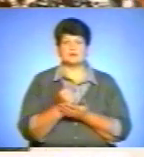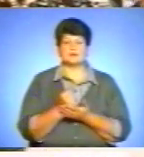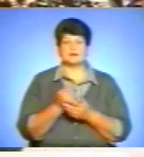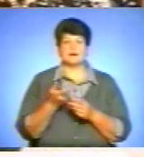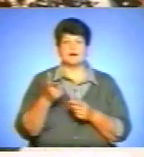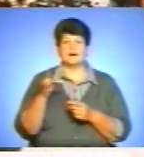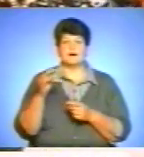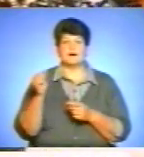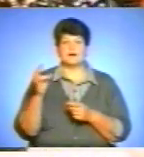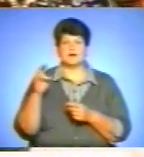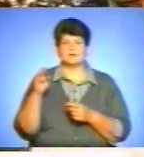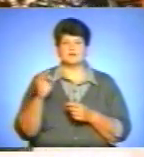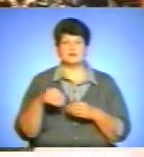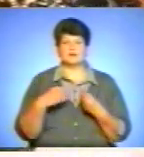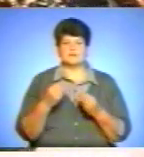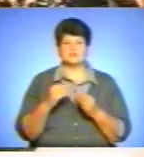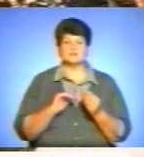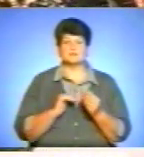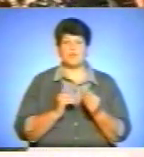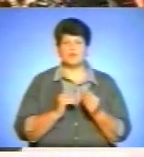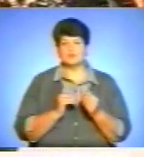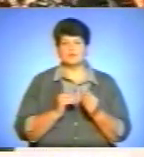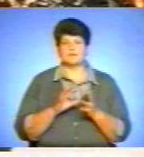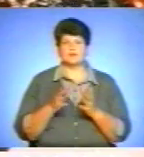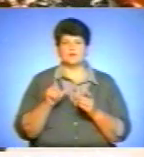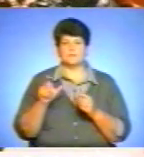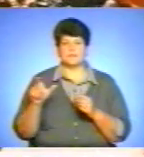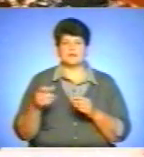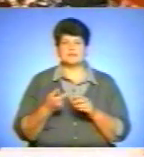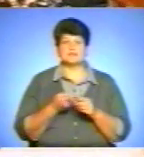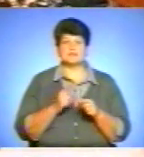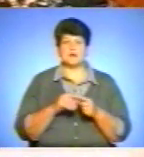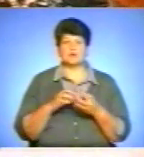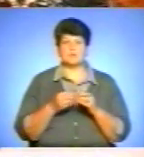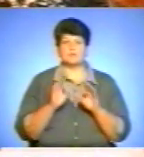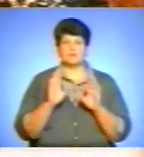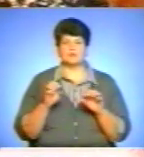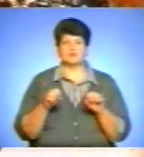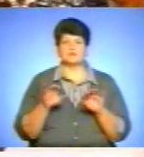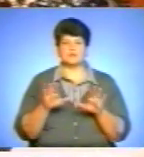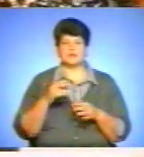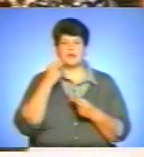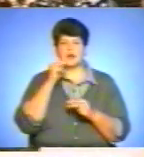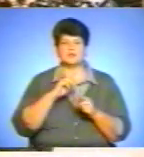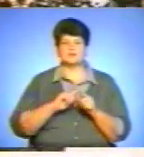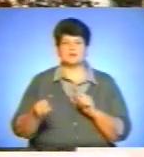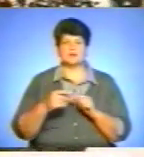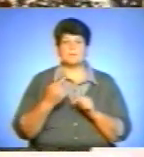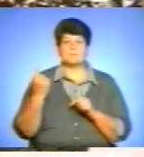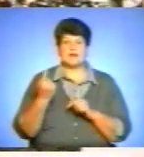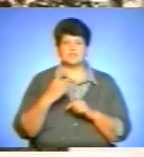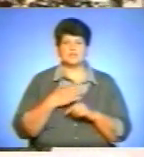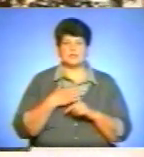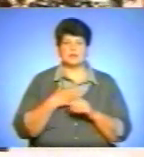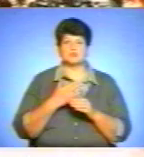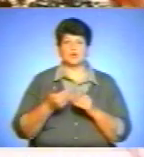грантодавців, від спонсорів, від громади, ця проблема буде вирішуватися краще і швидше. Тобто перший наш такий крок –